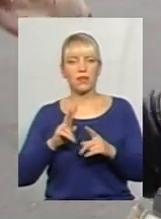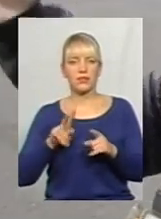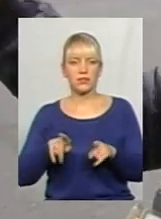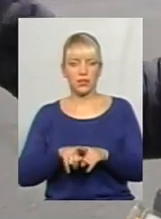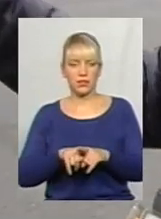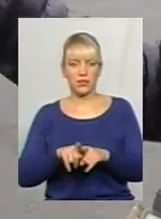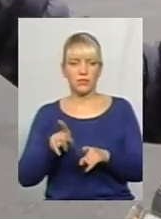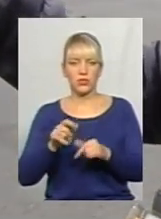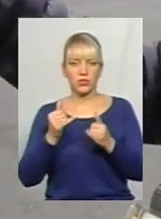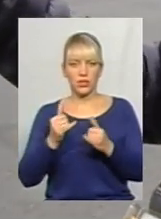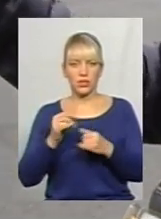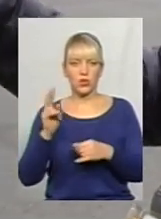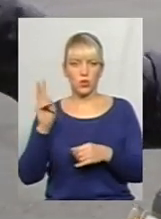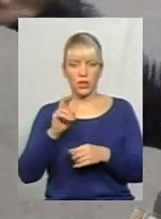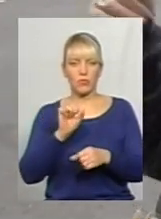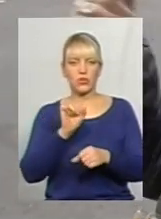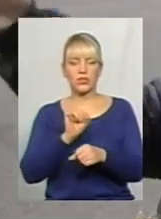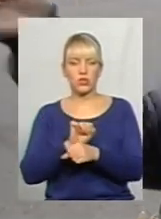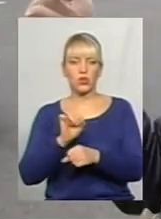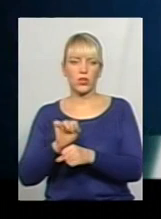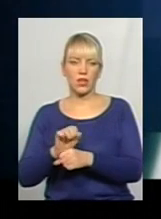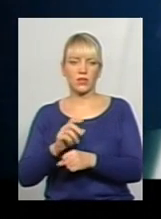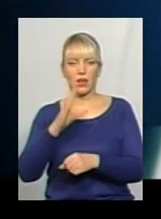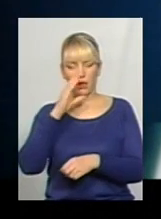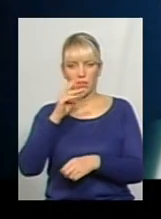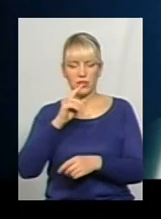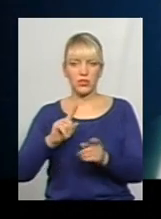що нині тролейбуси стоять, а пижики йдуть.